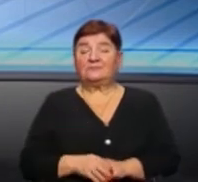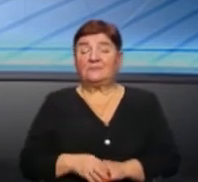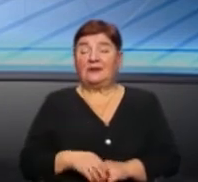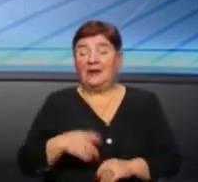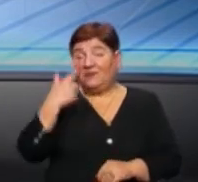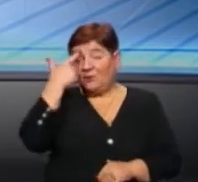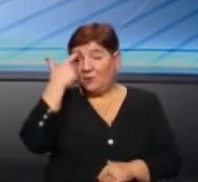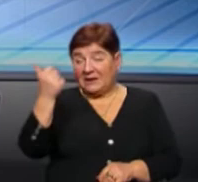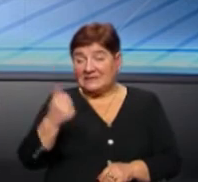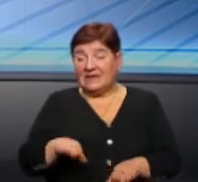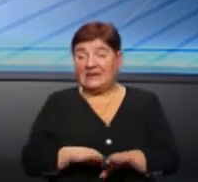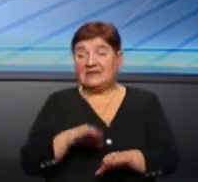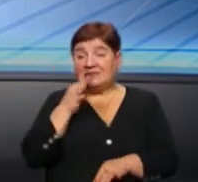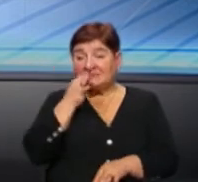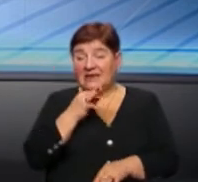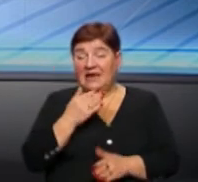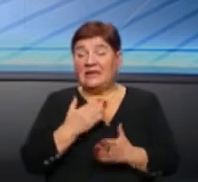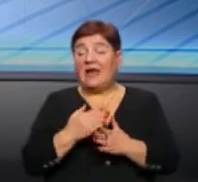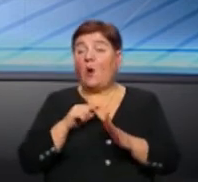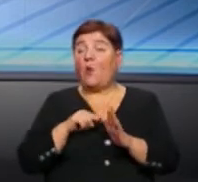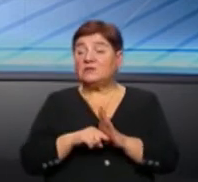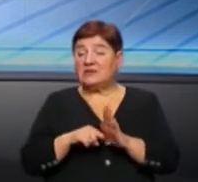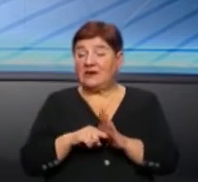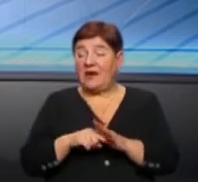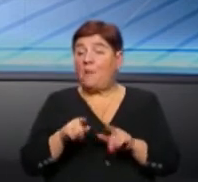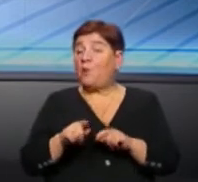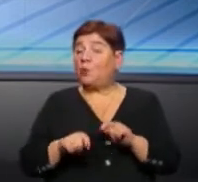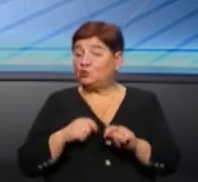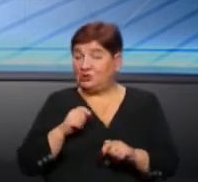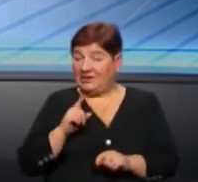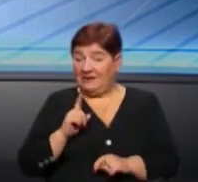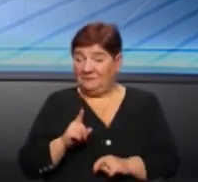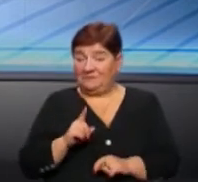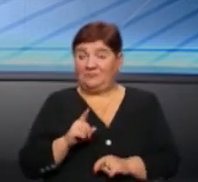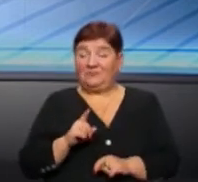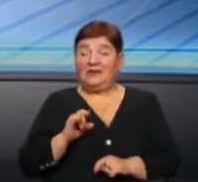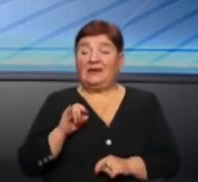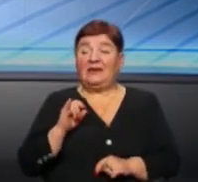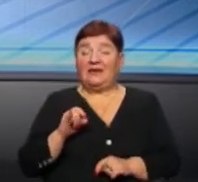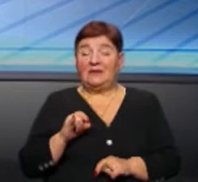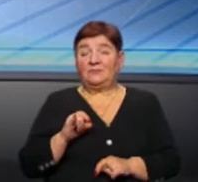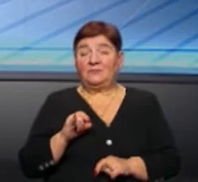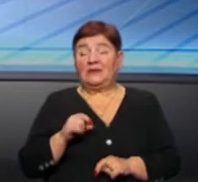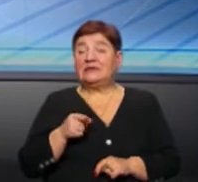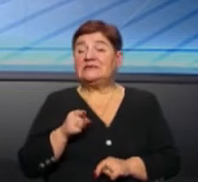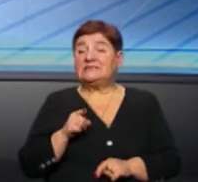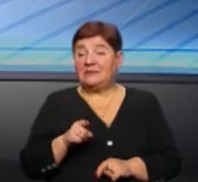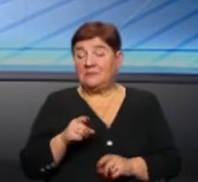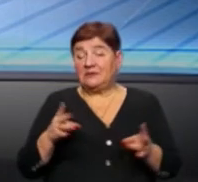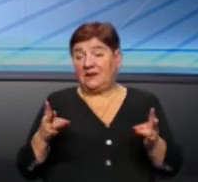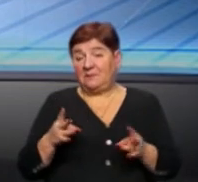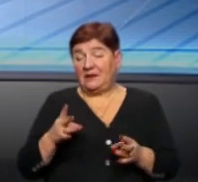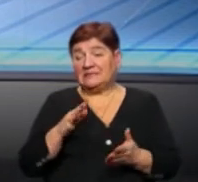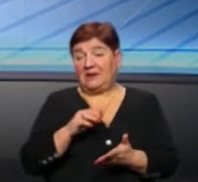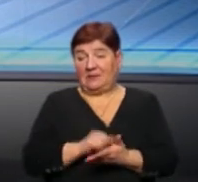Ця інформація, скажімо так, має ознаки порушення і цим варто,